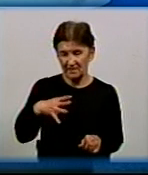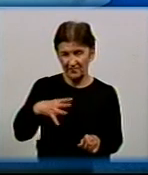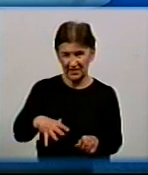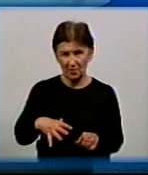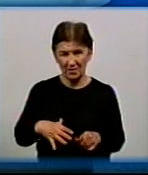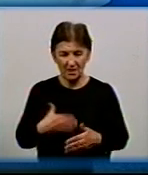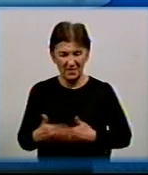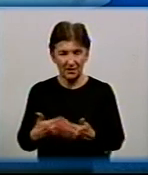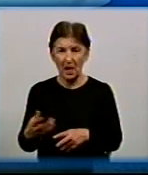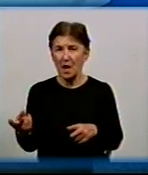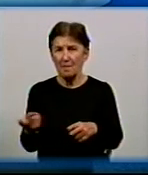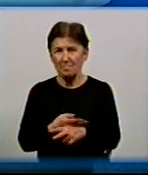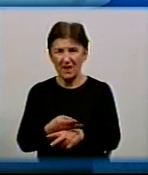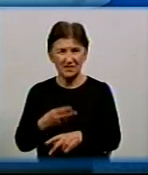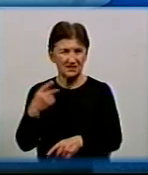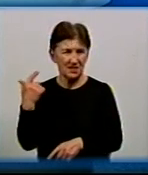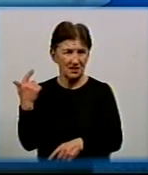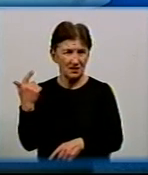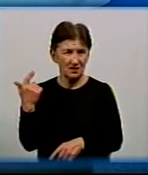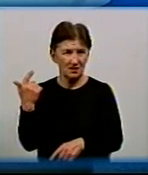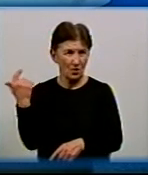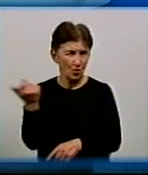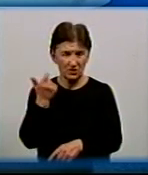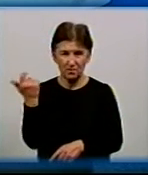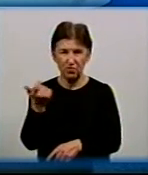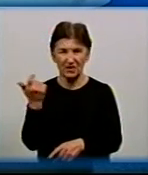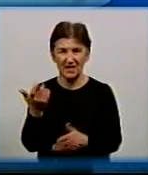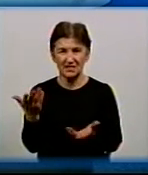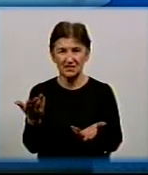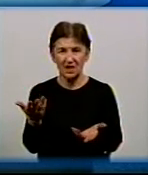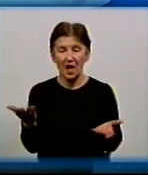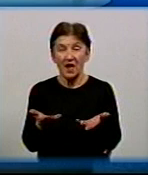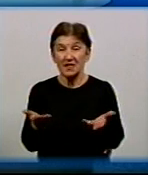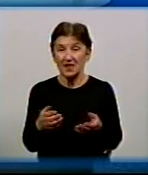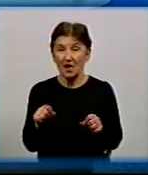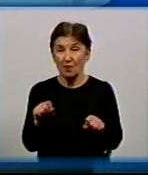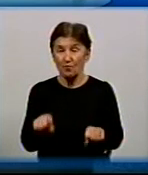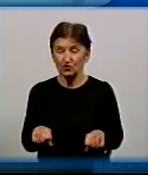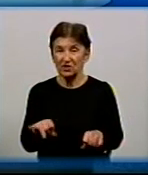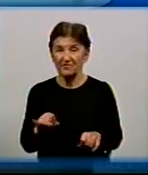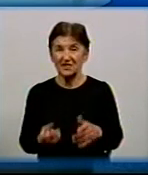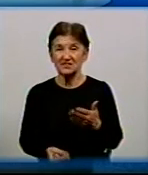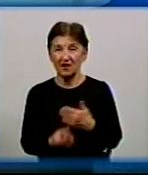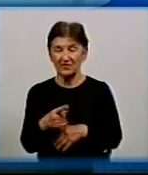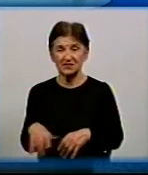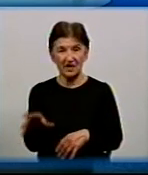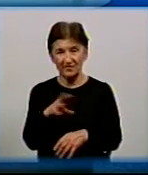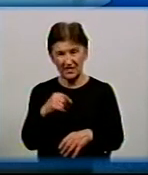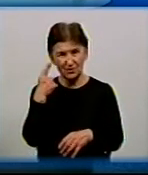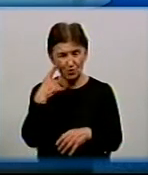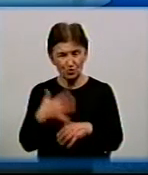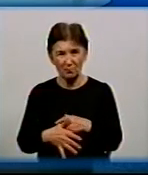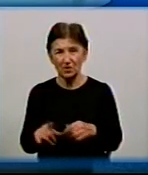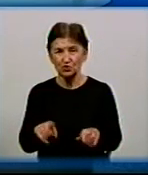безгосподарність, яка, можливо, і з'явиться, і всі зрозуміють, що це воно так і було,